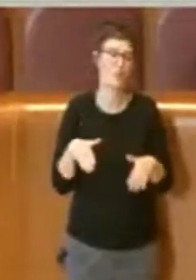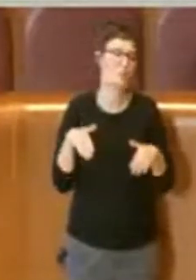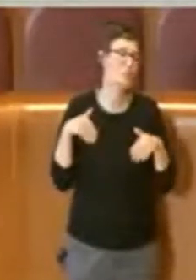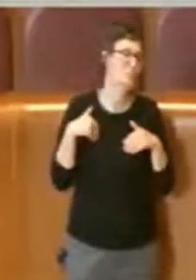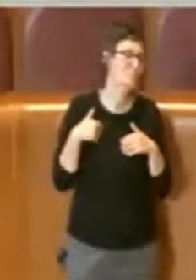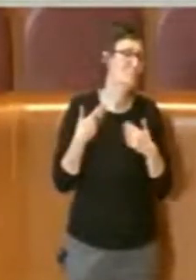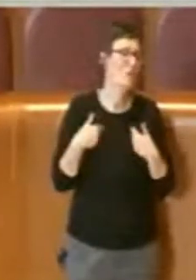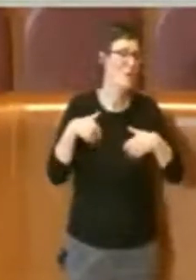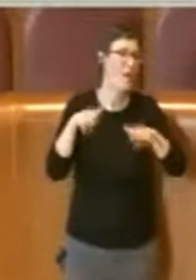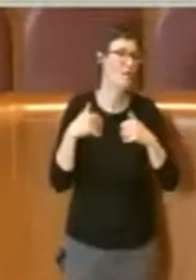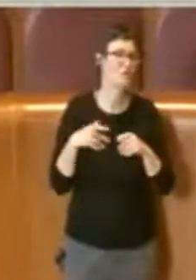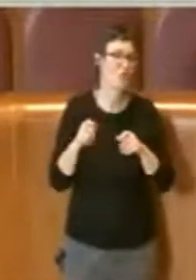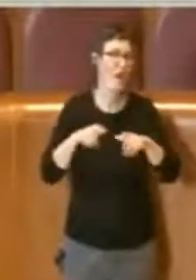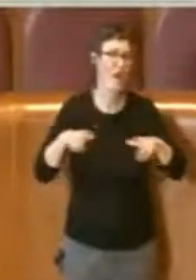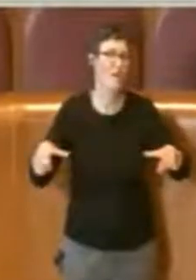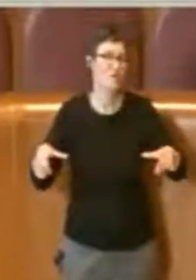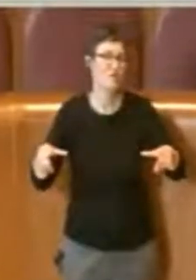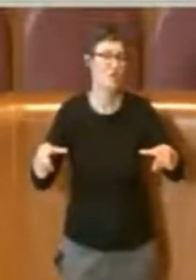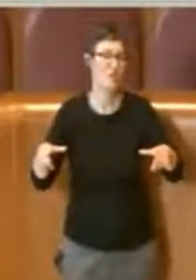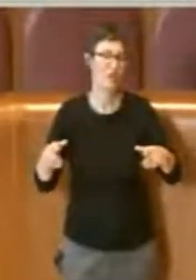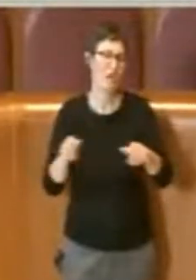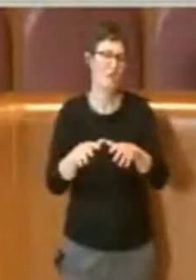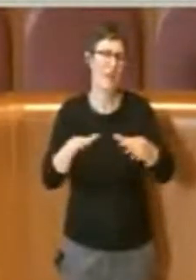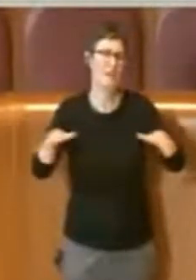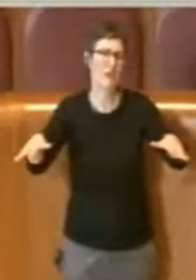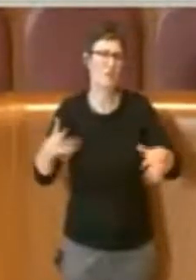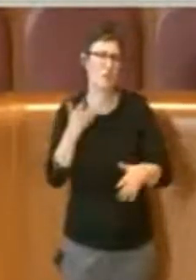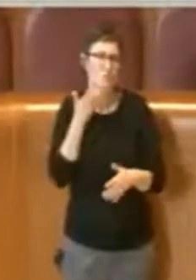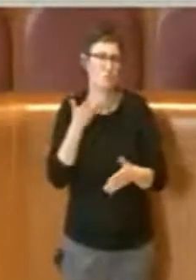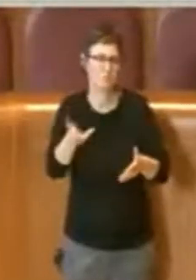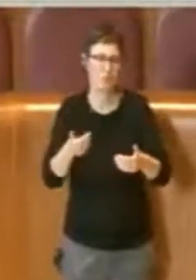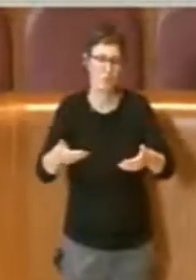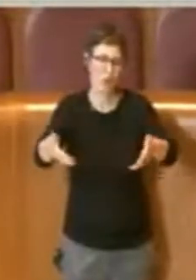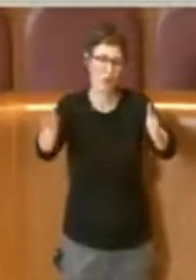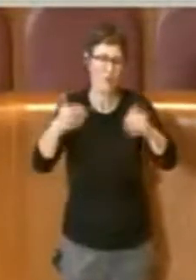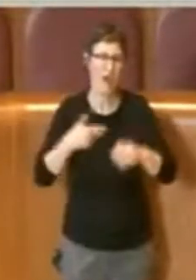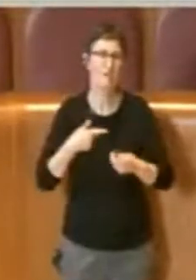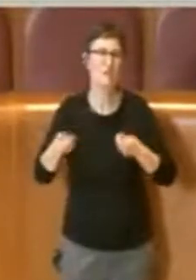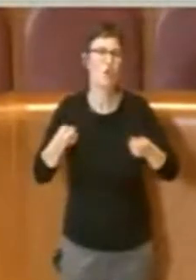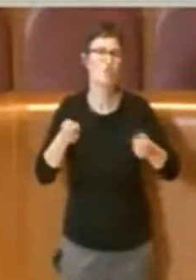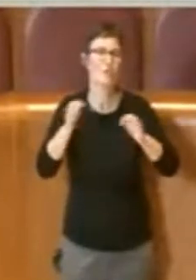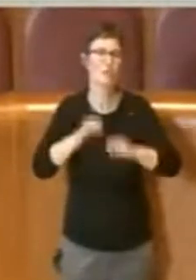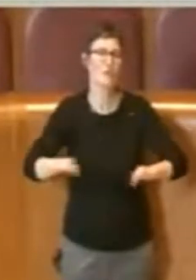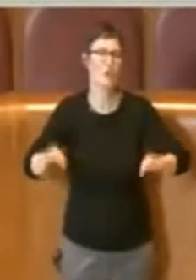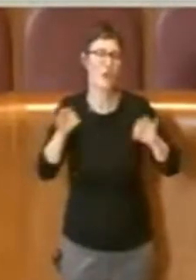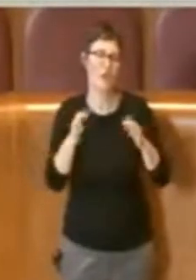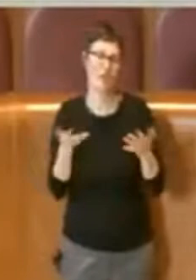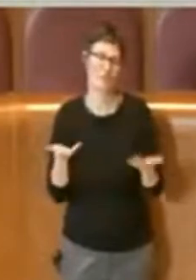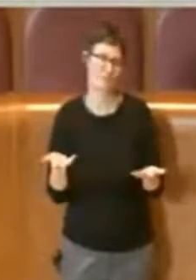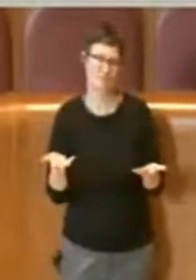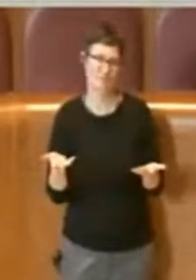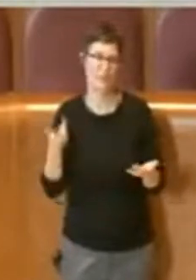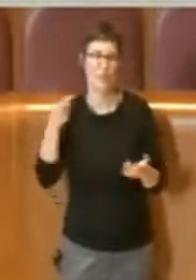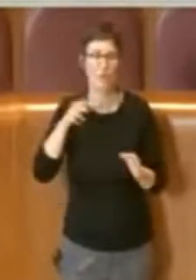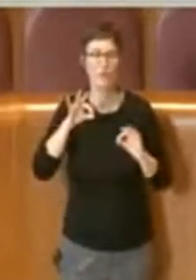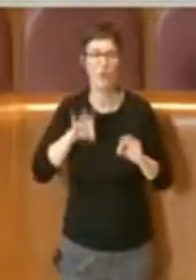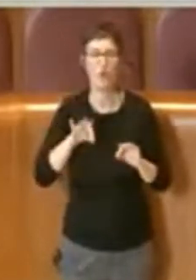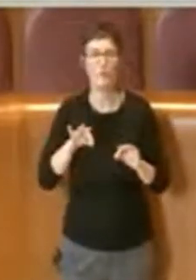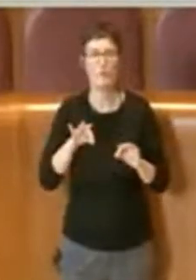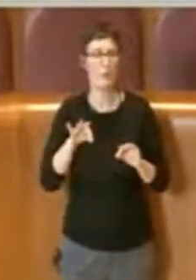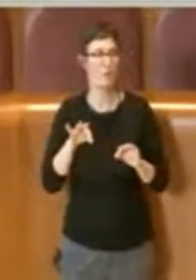espandersi o possa essere deregolata il concetto di interesse pubblico sta neanche nel saper